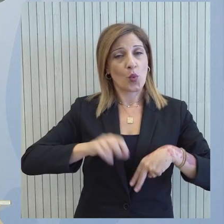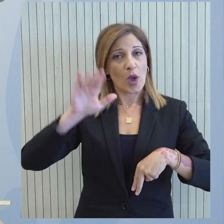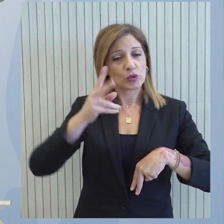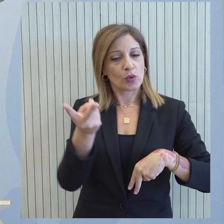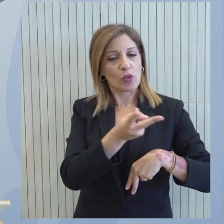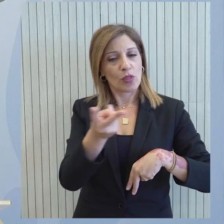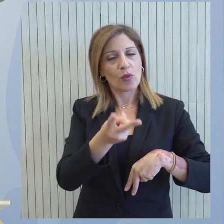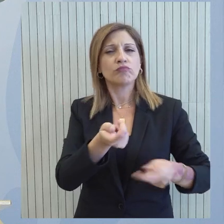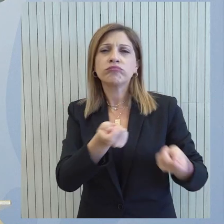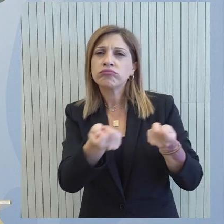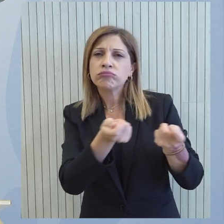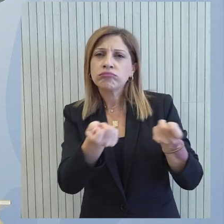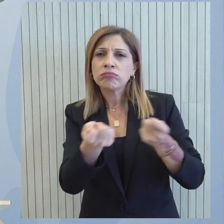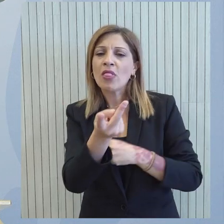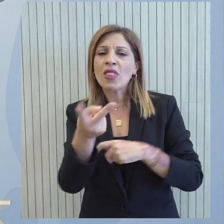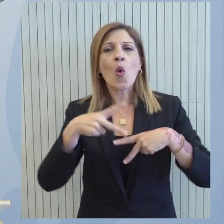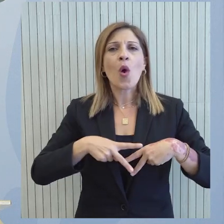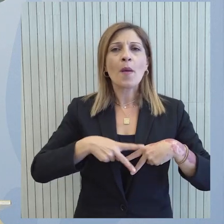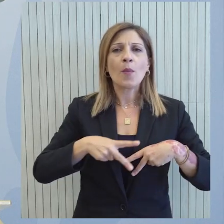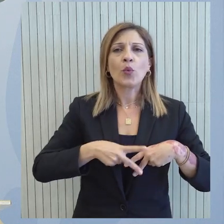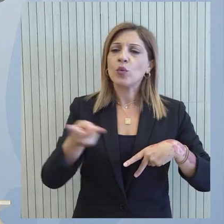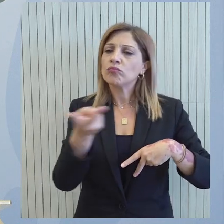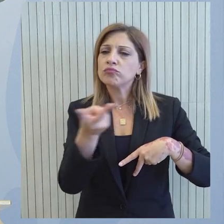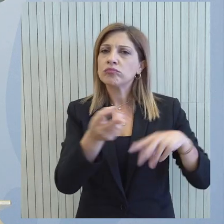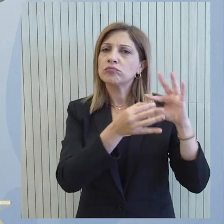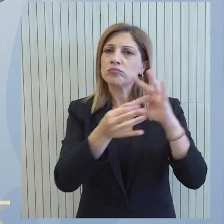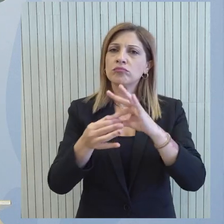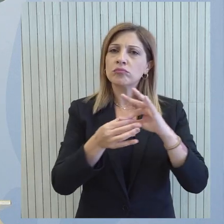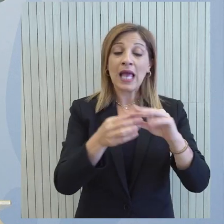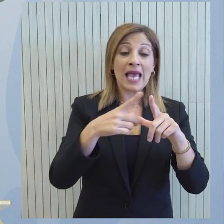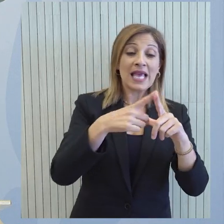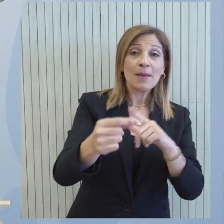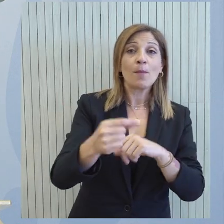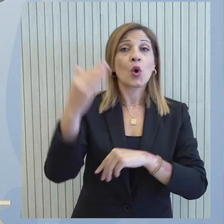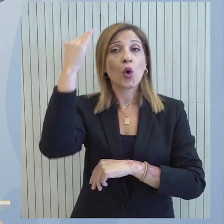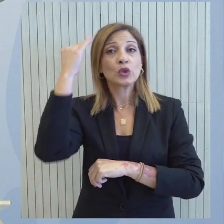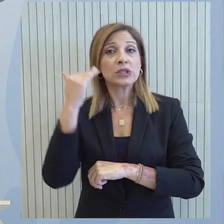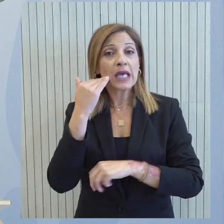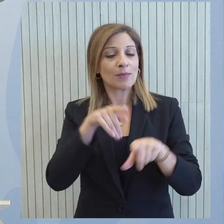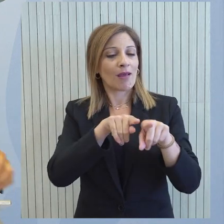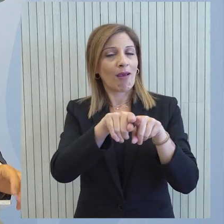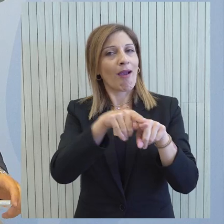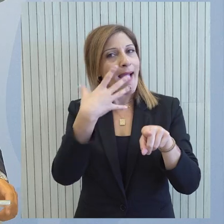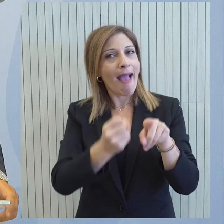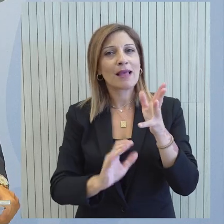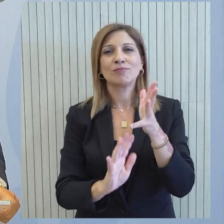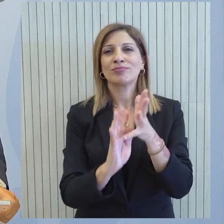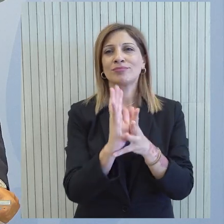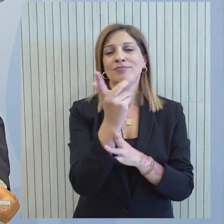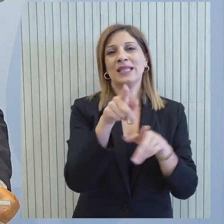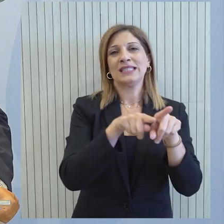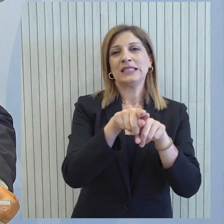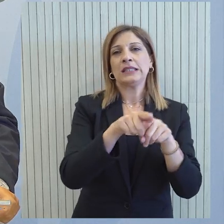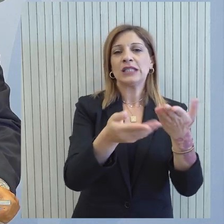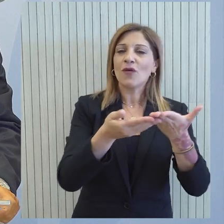στα πλαίσια του συνεχού συντονισμού των δύο υπουργών. Άλλωστε, η Κύπρος και η Αίγυπτος έχουν αναπτύξει μια δημερή στρατηγική